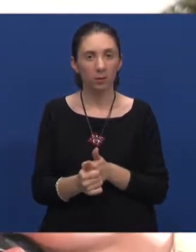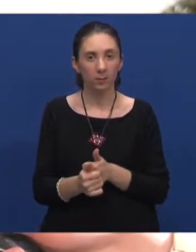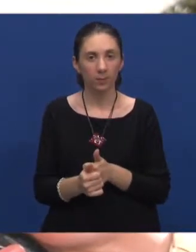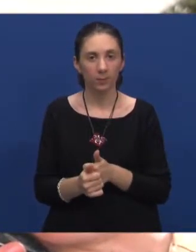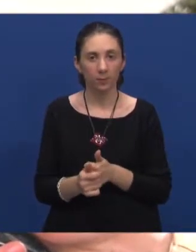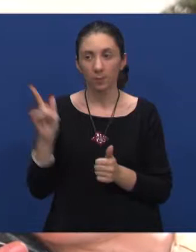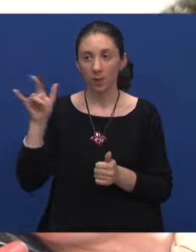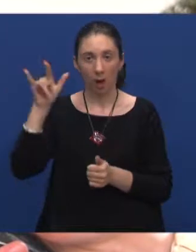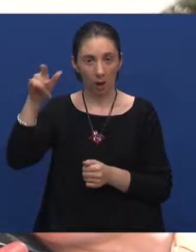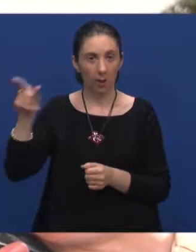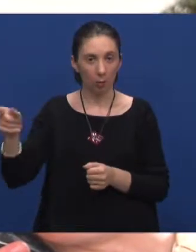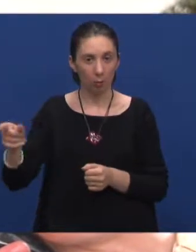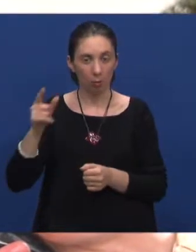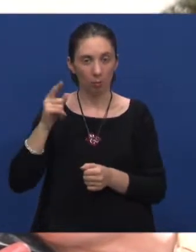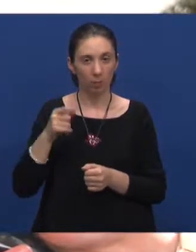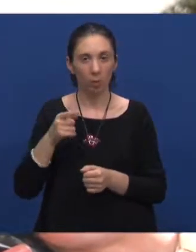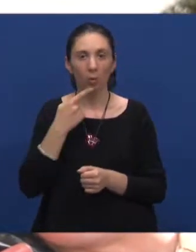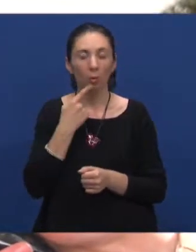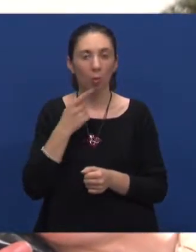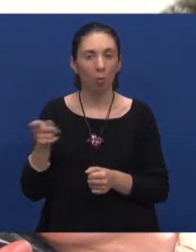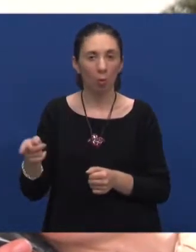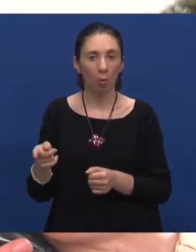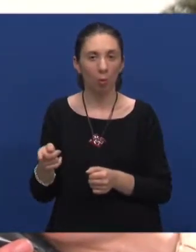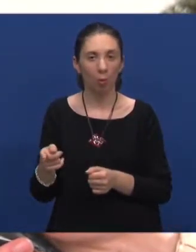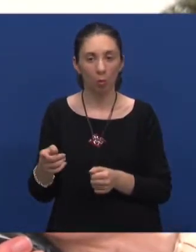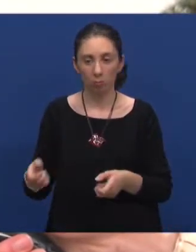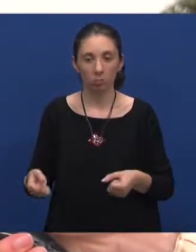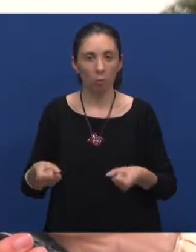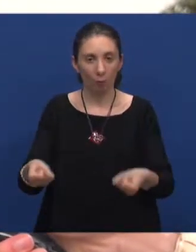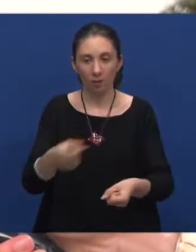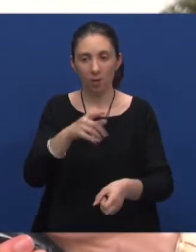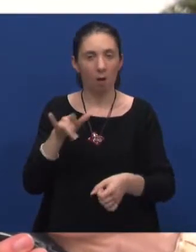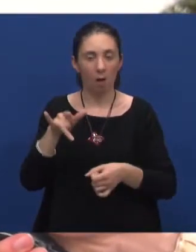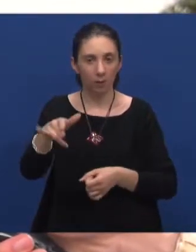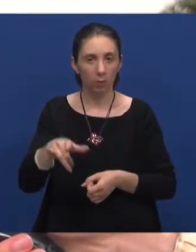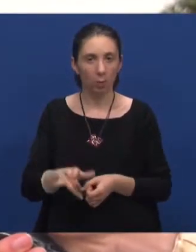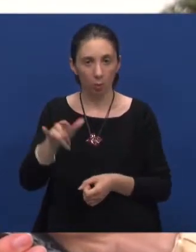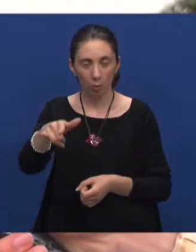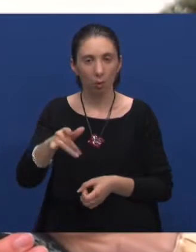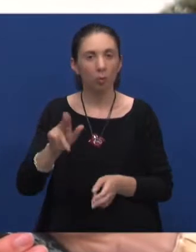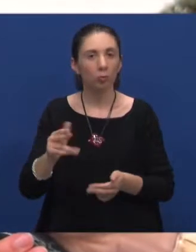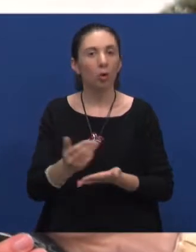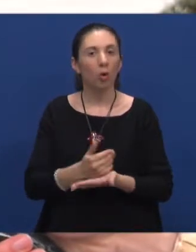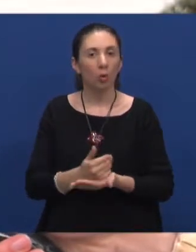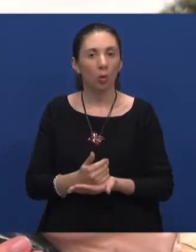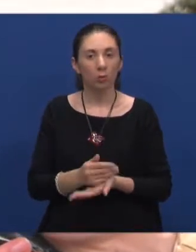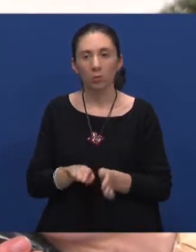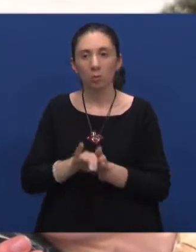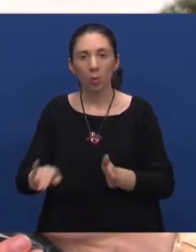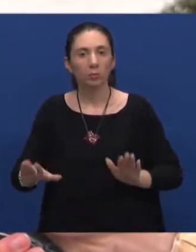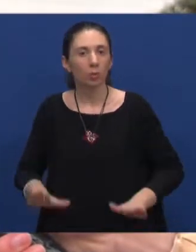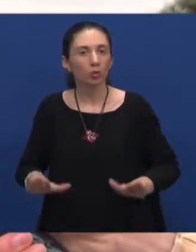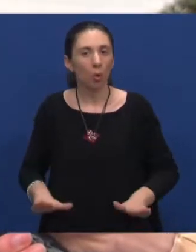sa strane aerodrama, znači, koja vas uvede u avion, možete koristiti posebnu